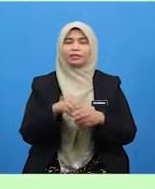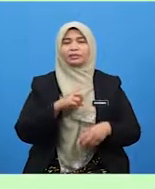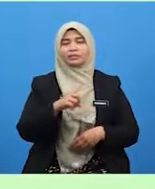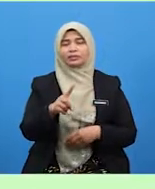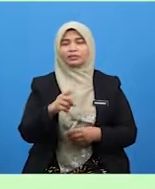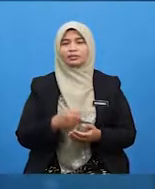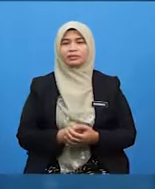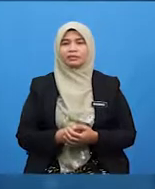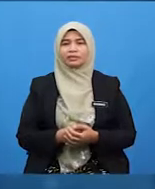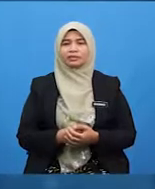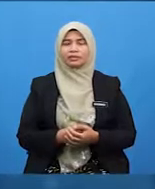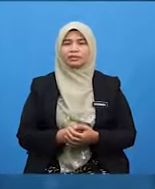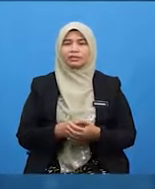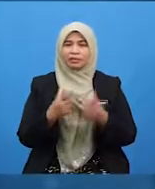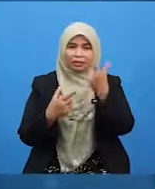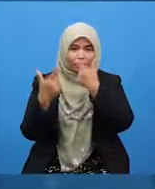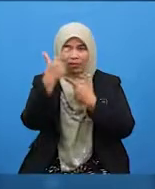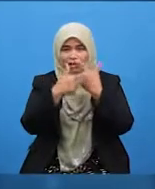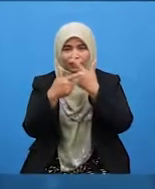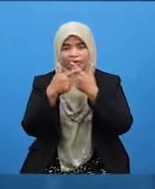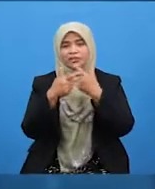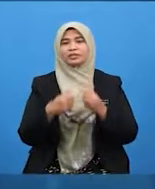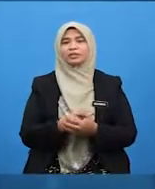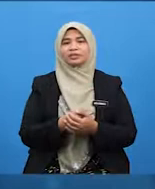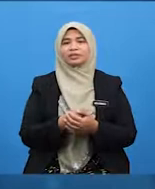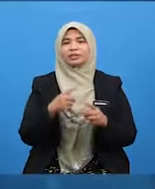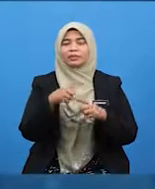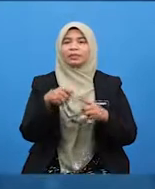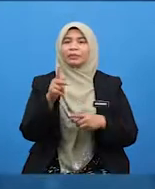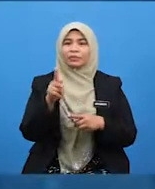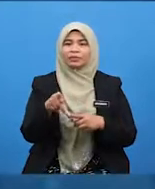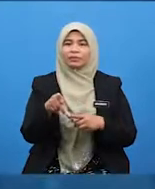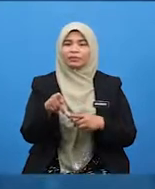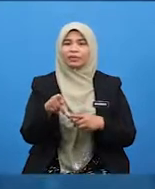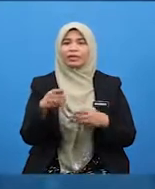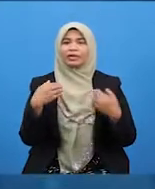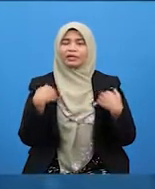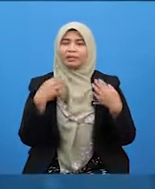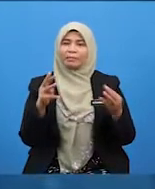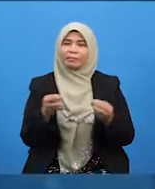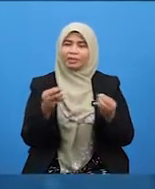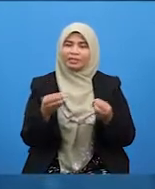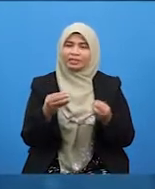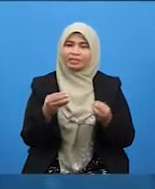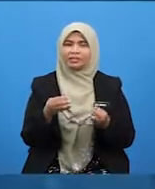Ziarah menziarah. bila perlu ada kenduri kendara.